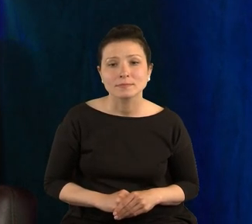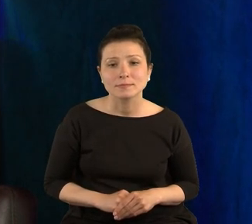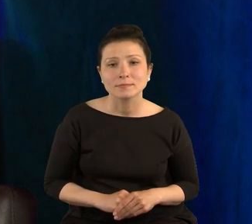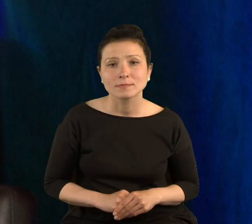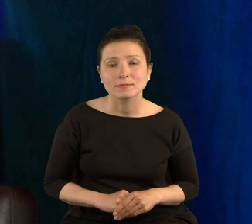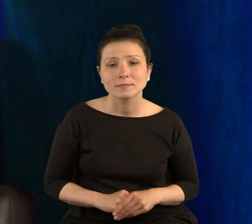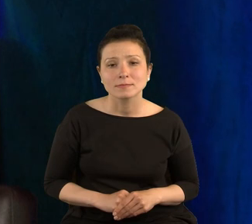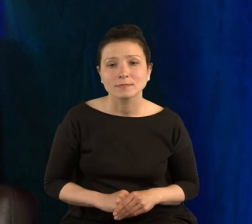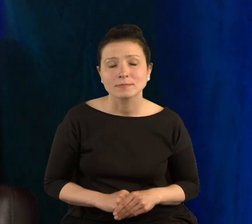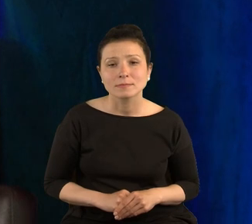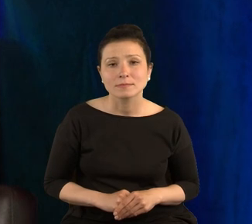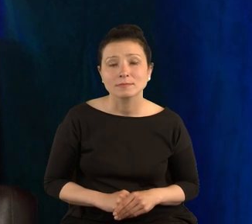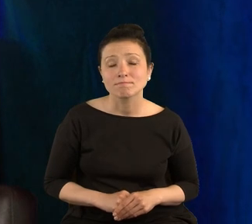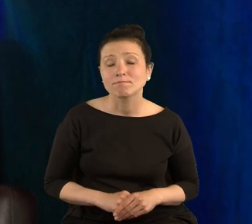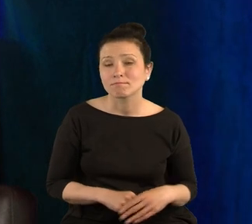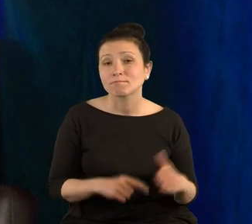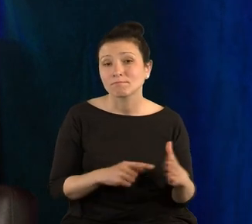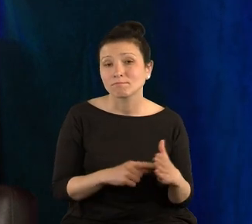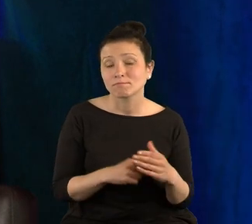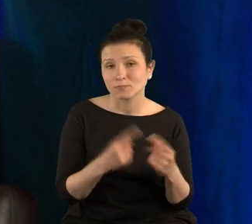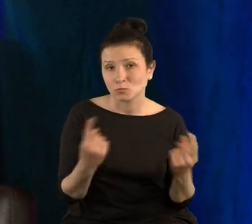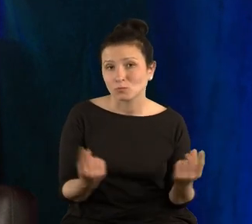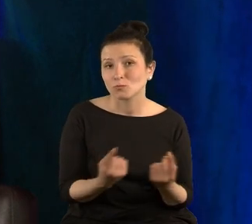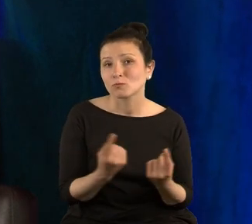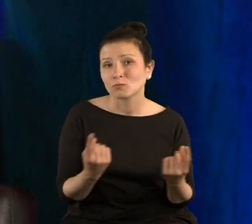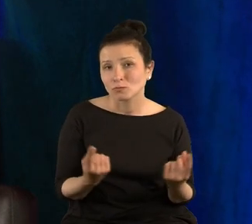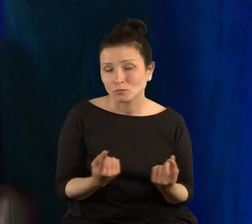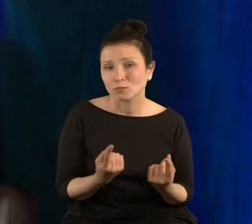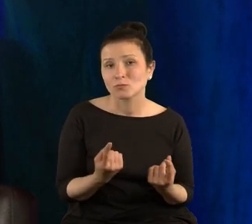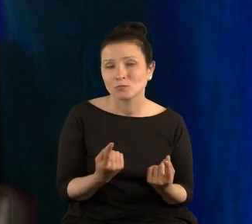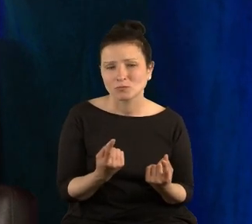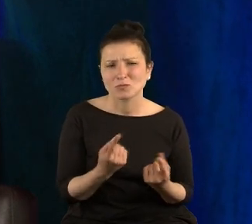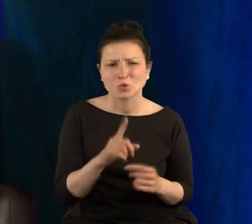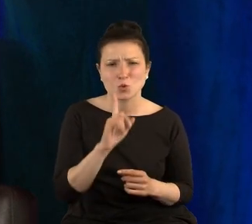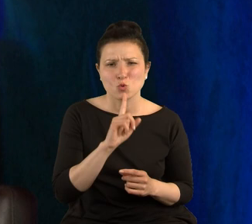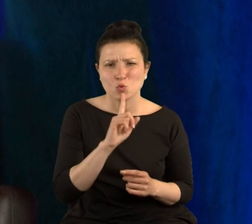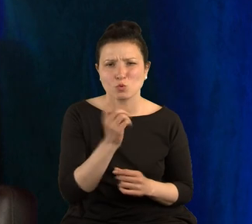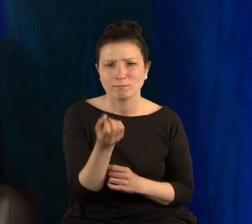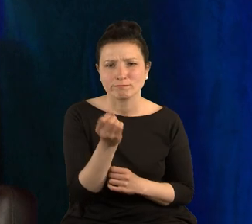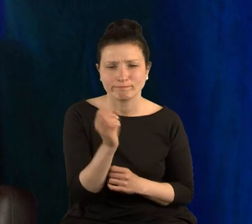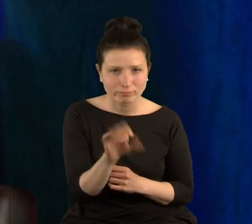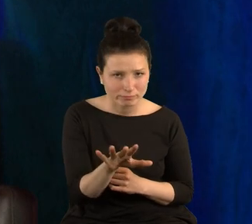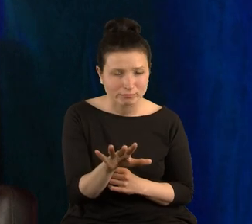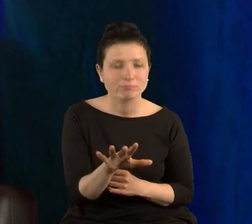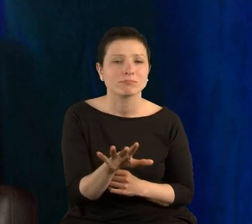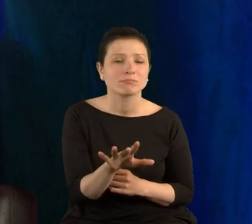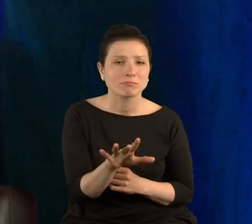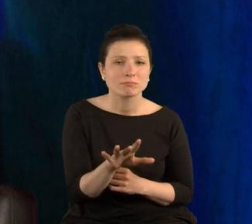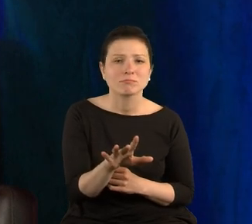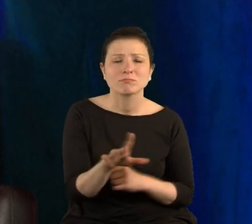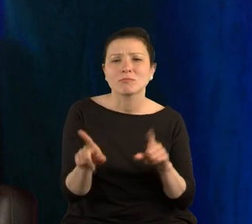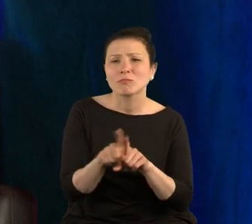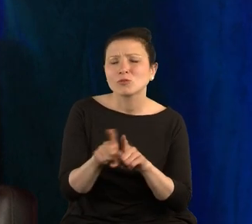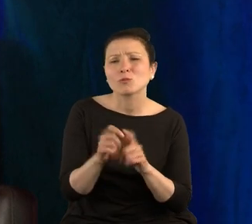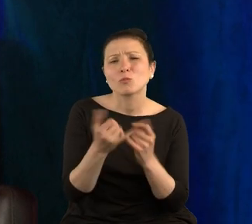Oprócz takiej sytuacji wytworzonej sztucznie mamy jeszcze wielość informacji z sobą